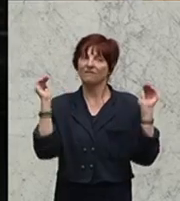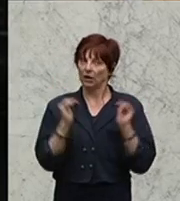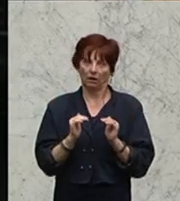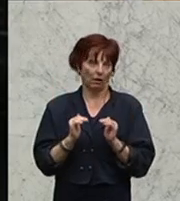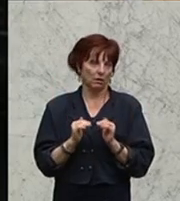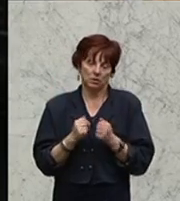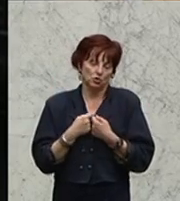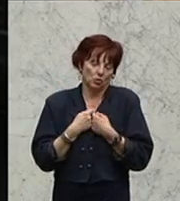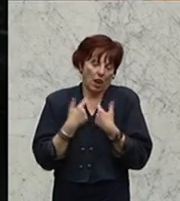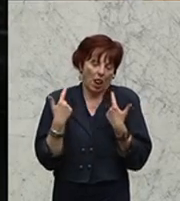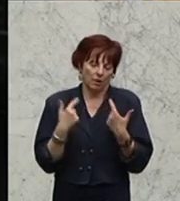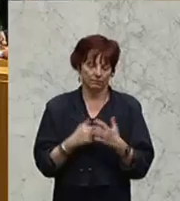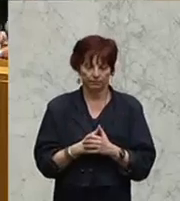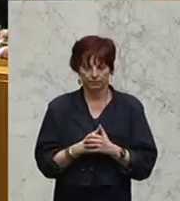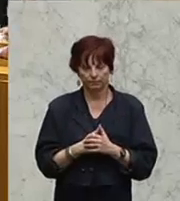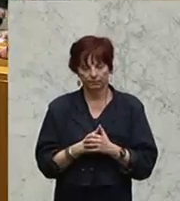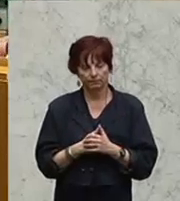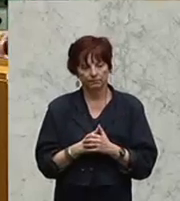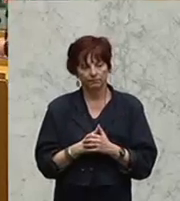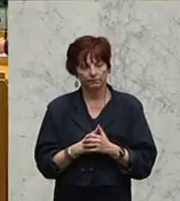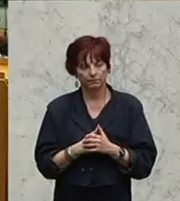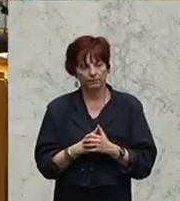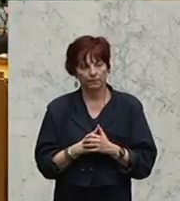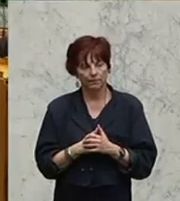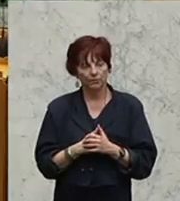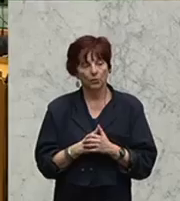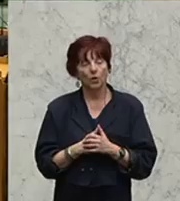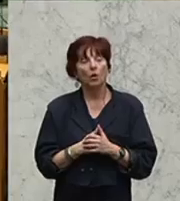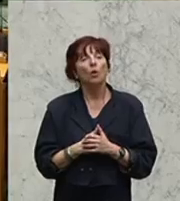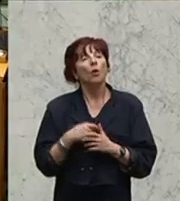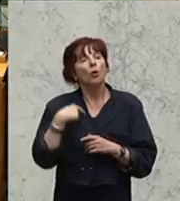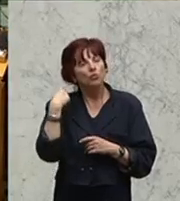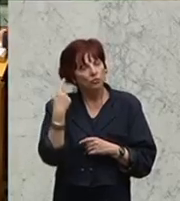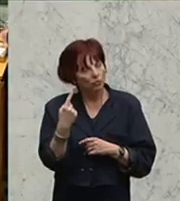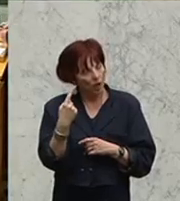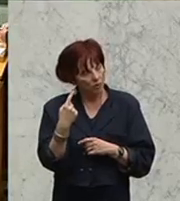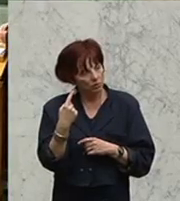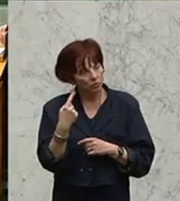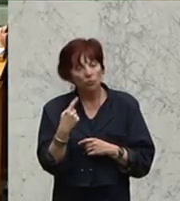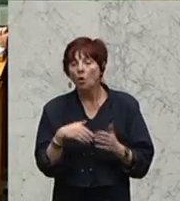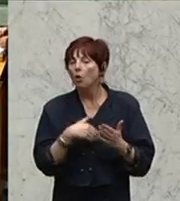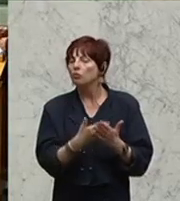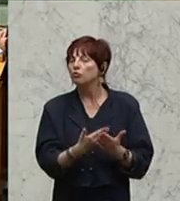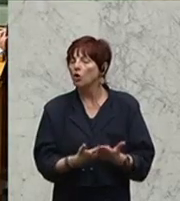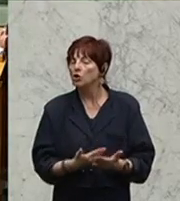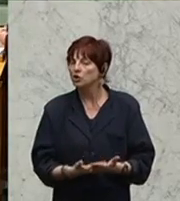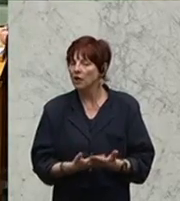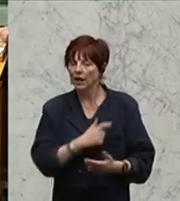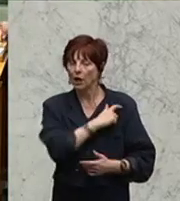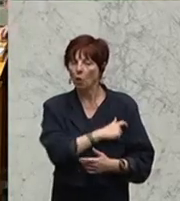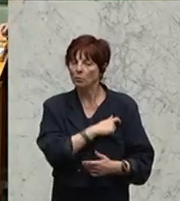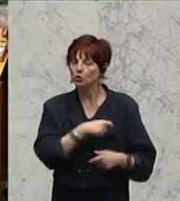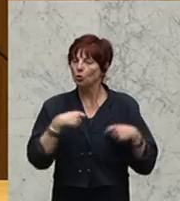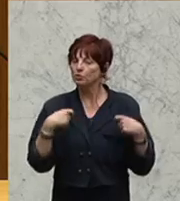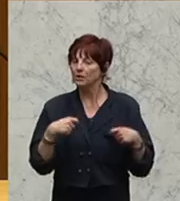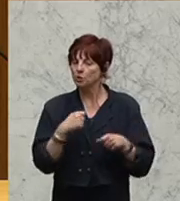fest. Und daher volle Unterstützung für die Vorschläge, die der Kommissionspräsident gemacht